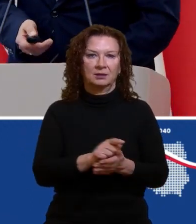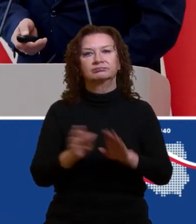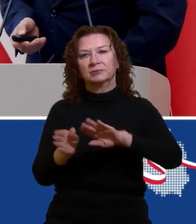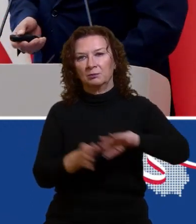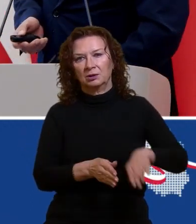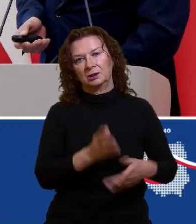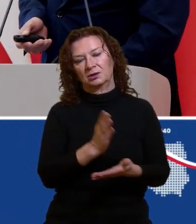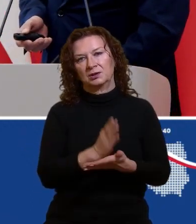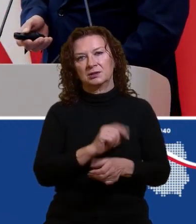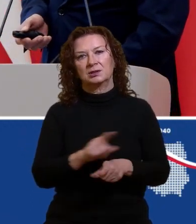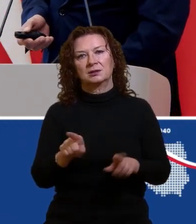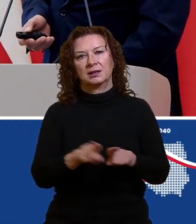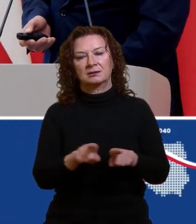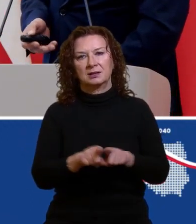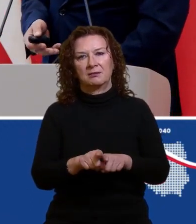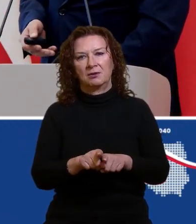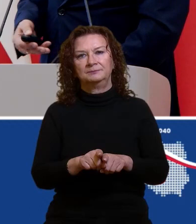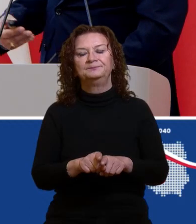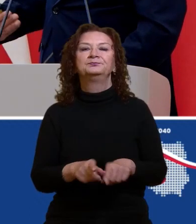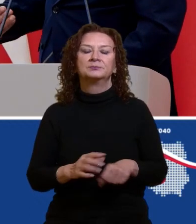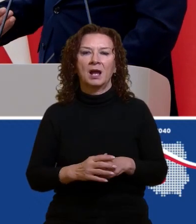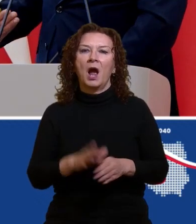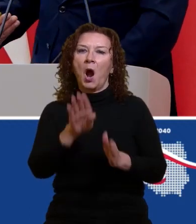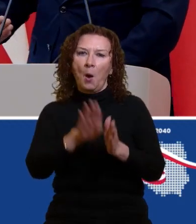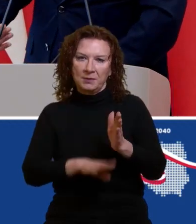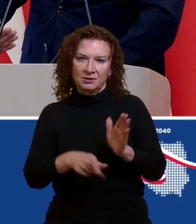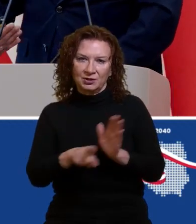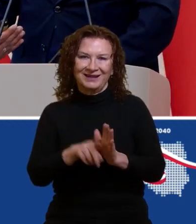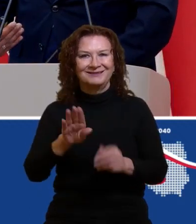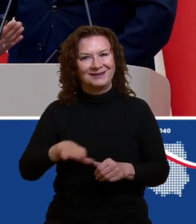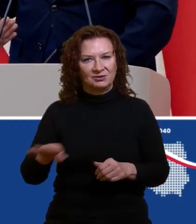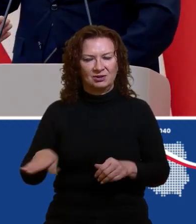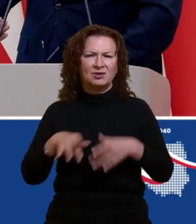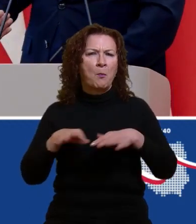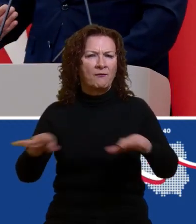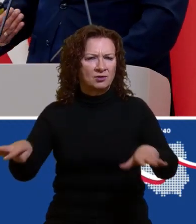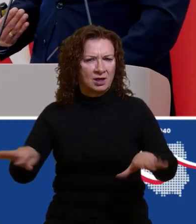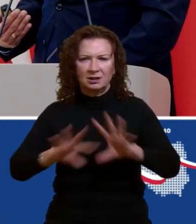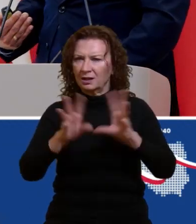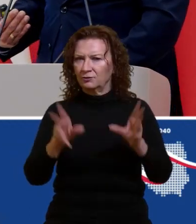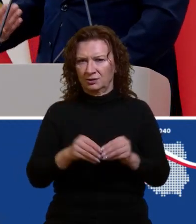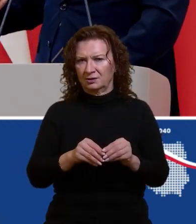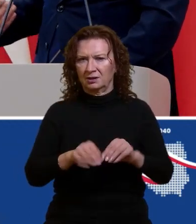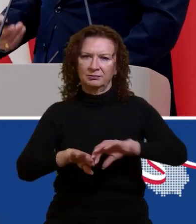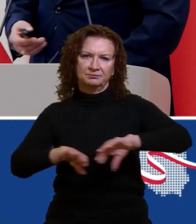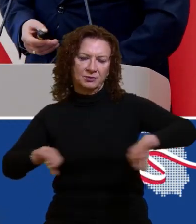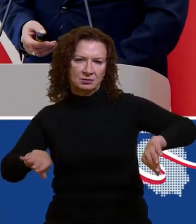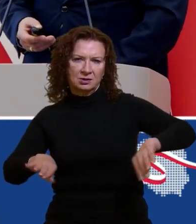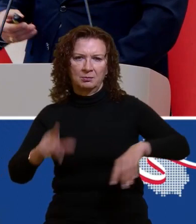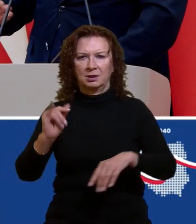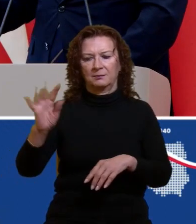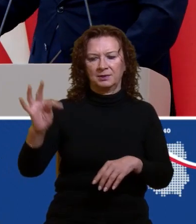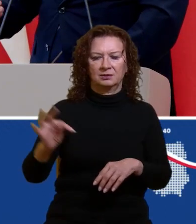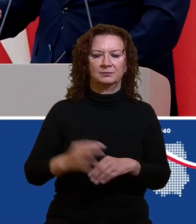dla dzieci, ulga, która ma taki powszechny charakter, bo jest trochę niezależna od PIT-u. Ja za chwilę